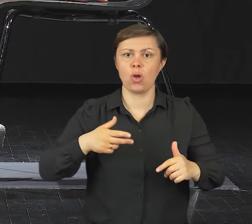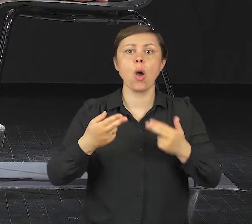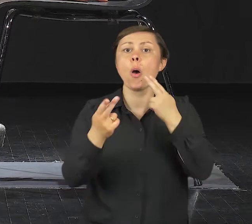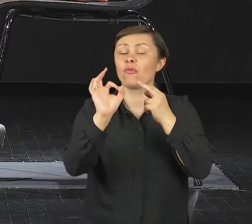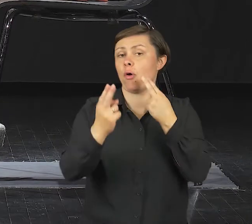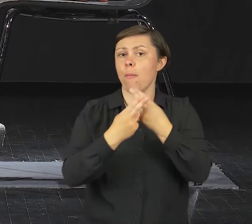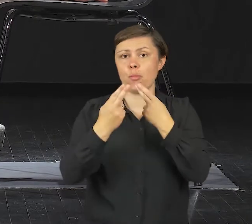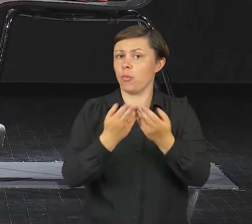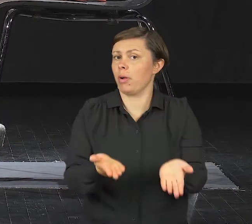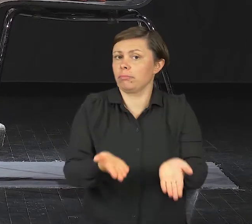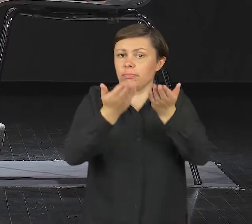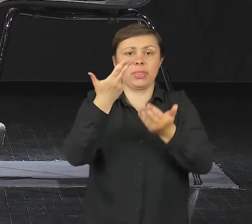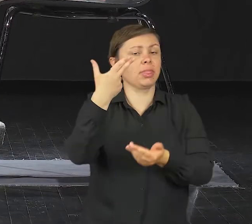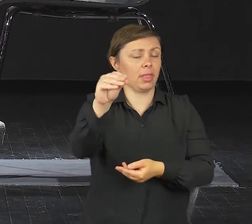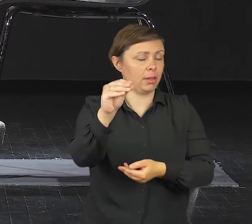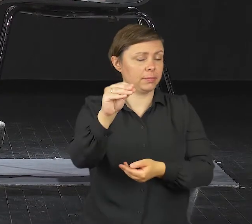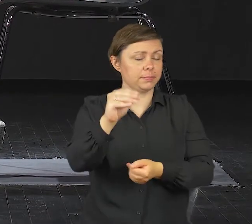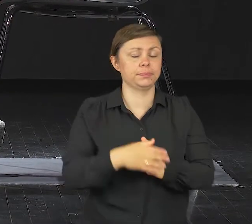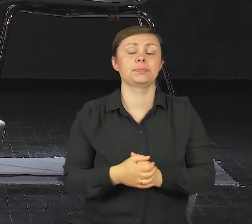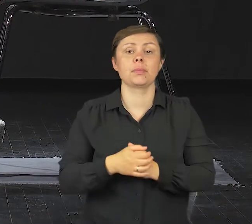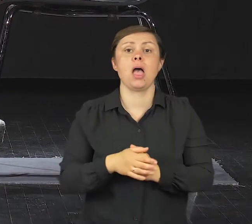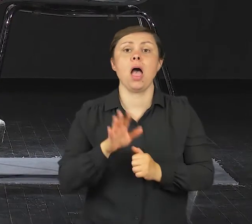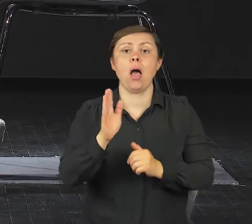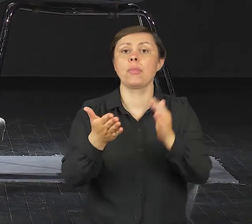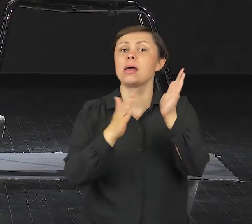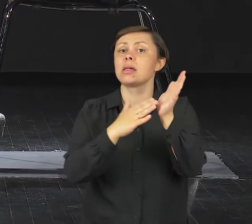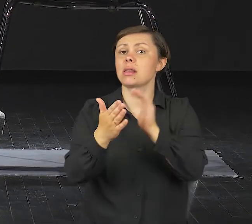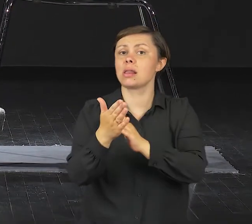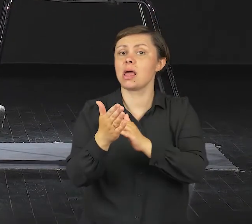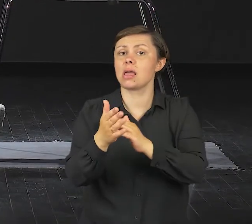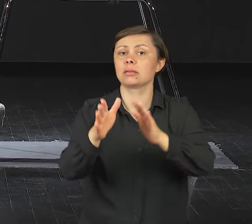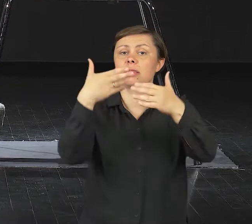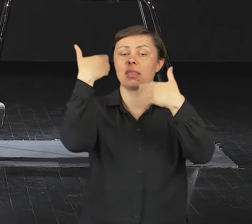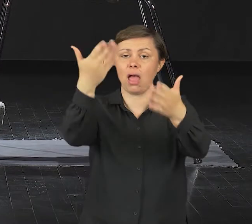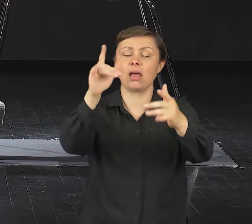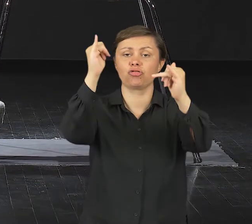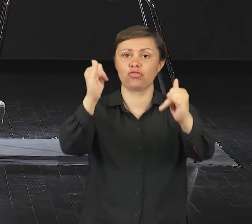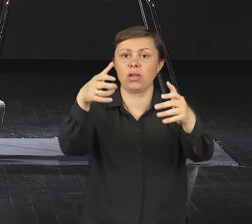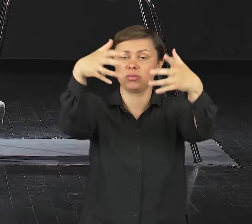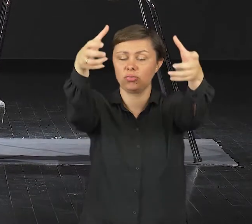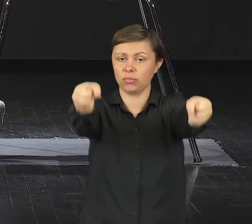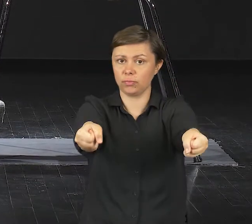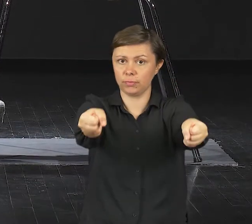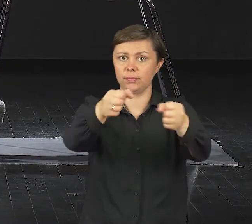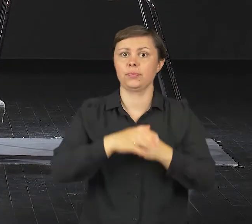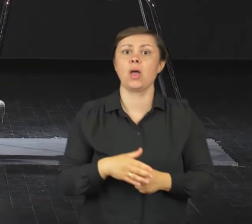ciała, nie unosząc pośladków do góry. Następnie przeniesiesz ręce na krzesło i